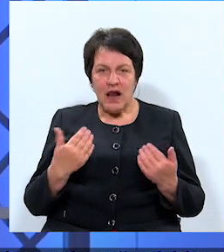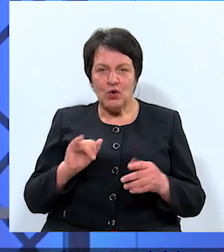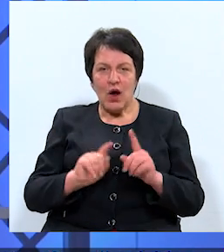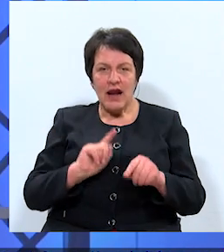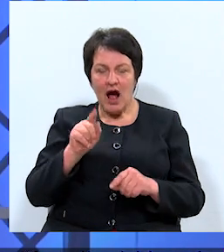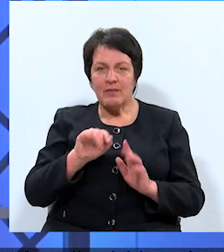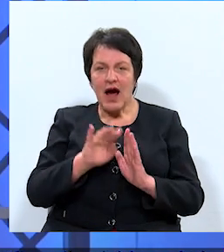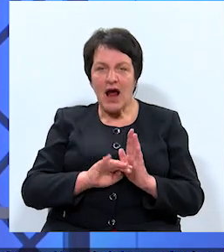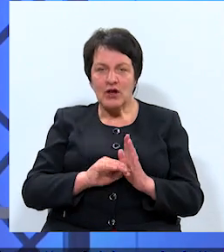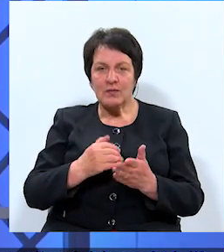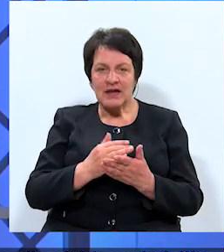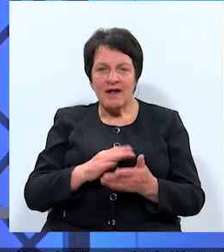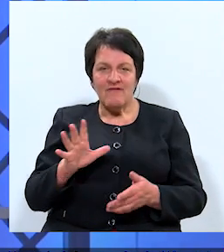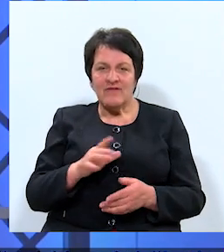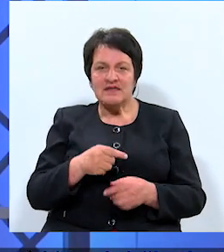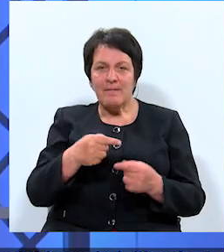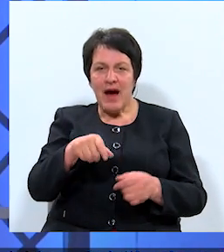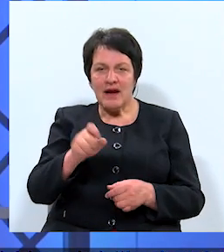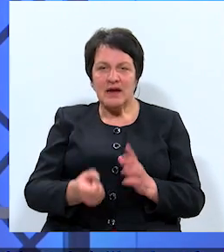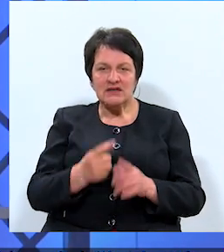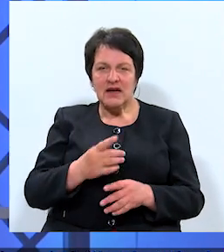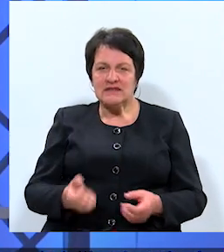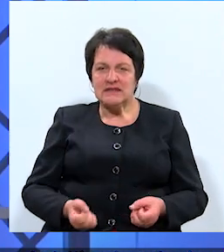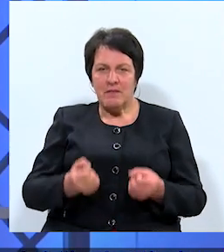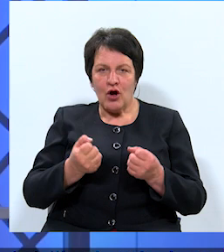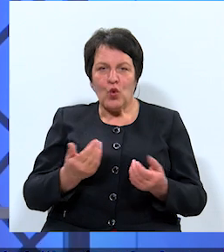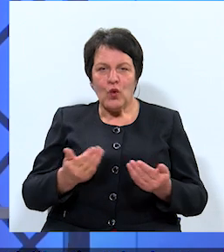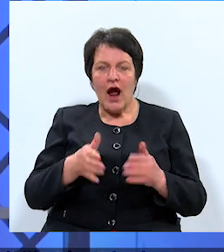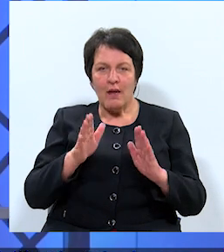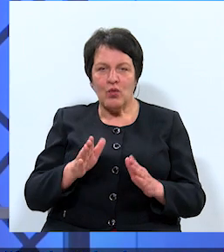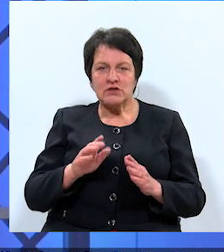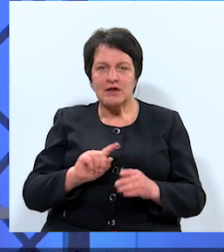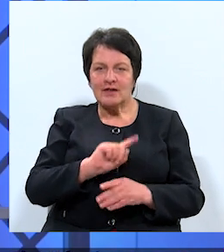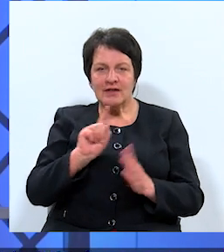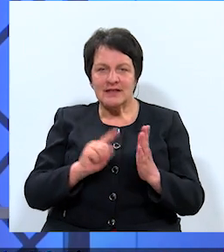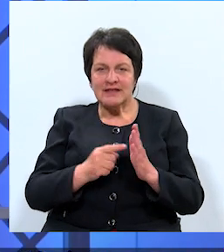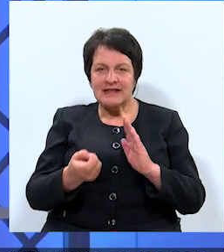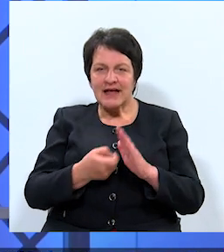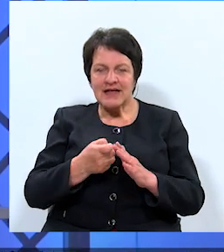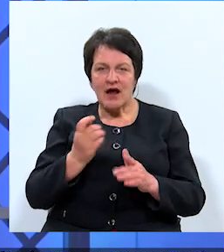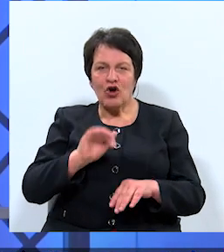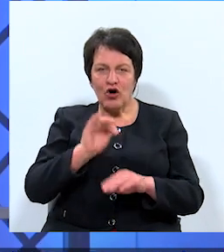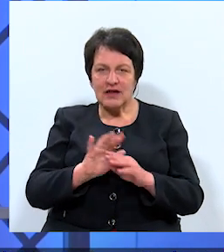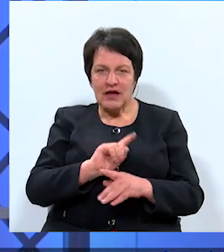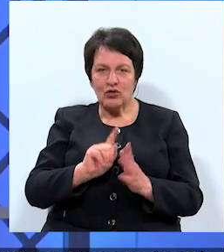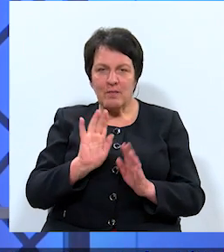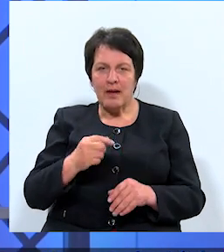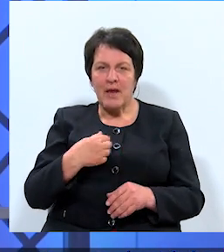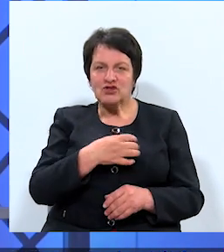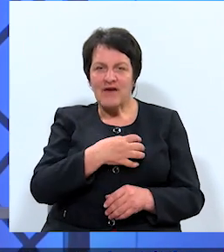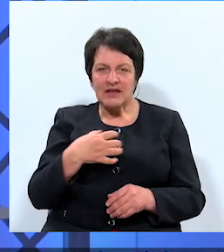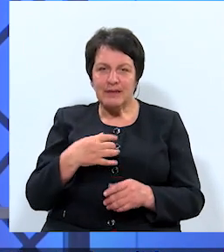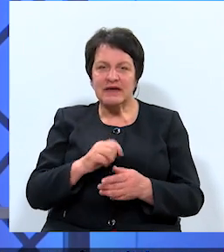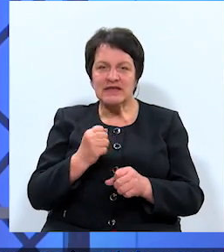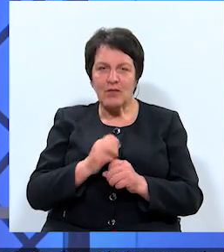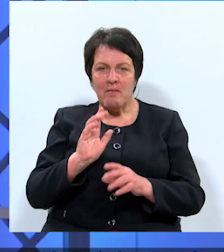nākamā raidījuma daļā visiem pārējiem ir izrādījusies iespējams smagākā, kurā būs tests ar konkrētiem jautājumiem par pašvaldības darbu,